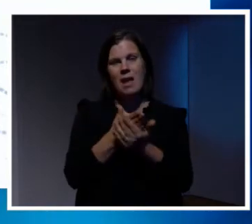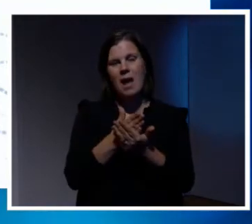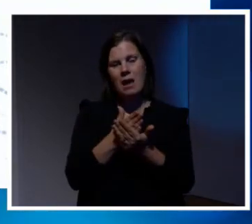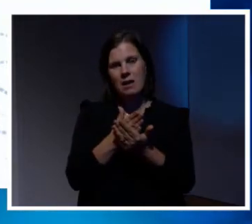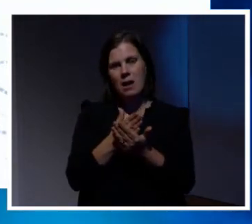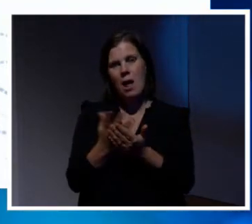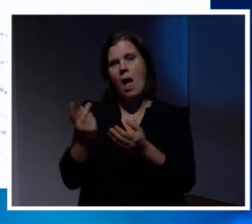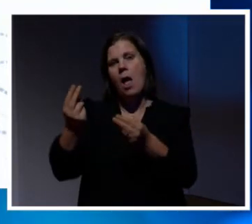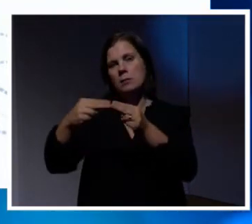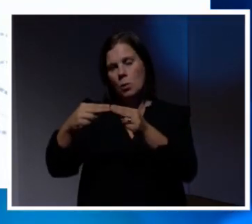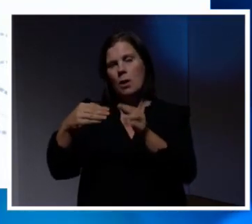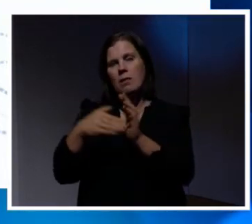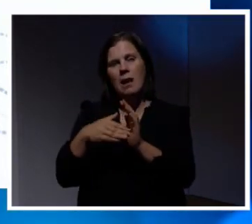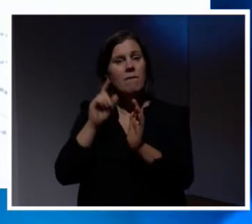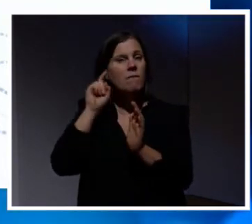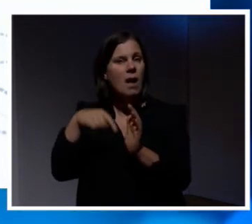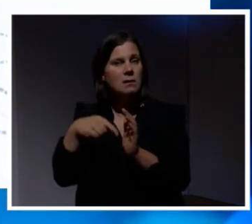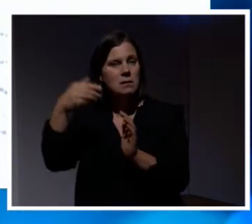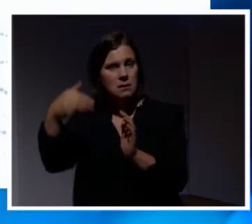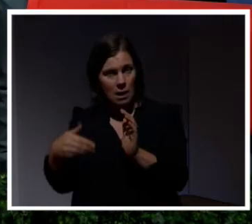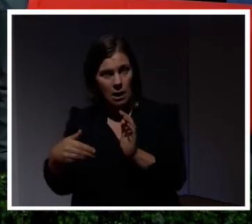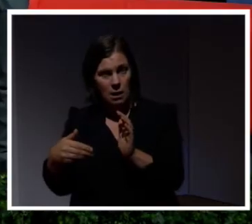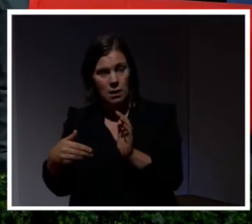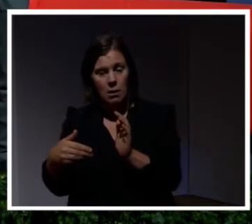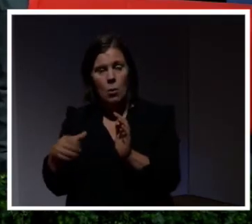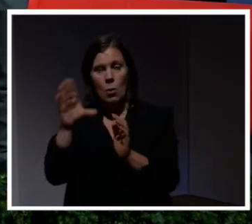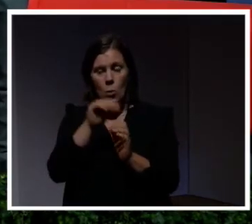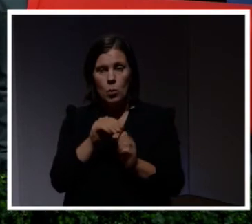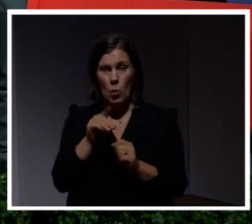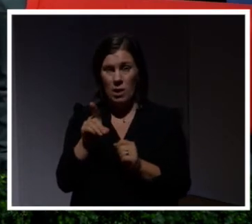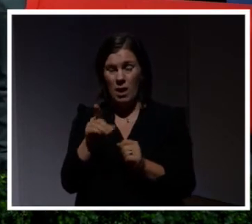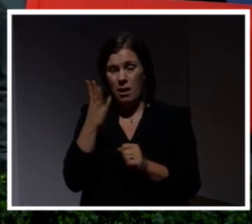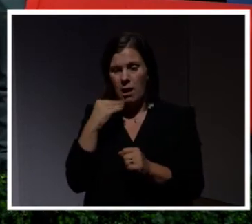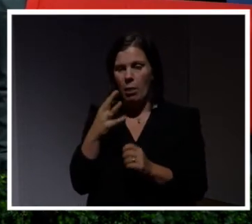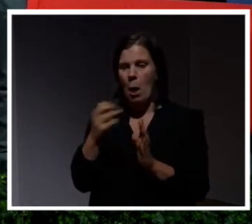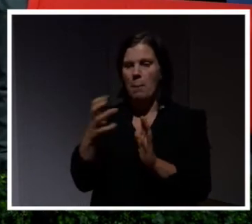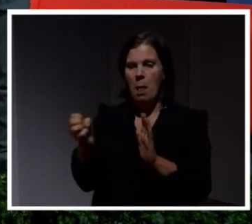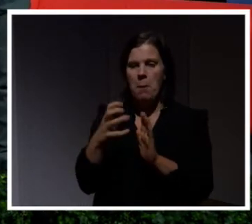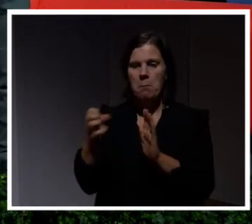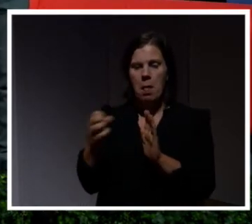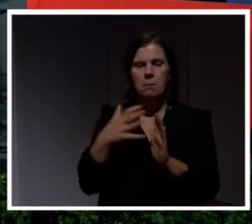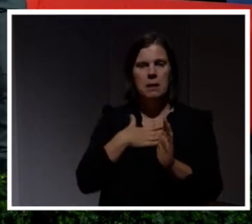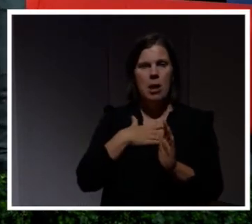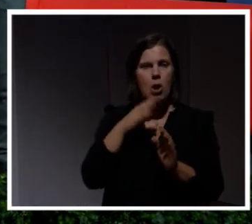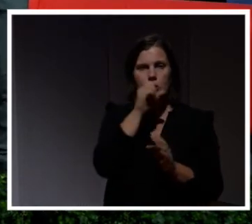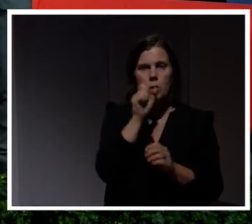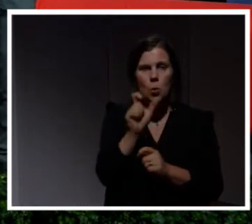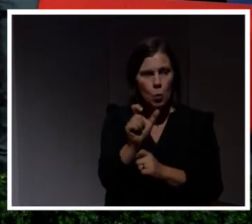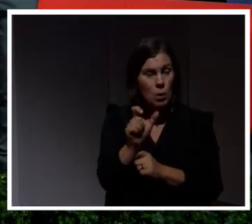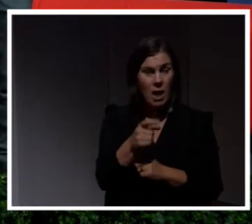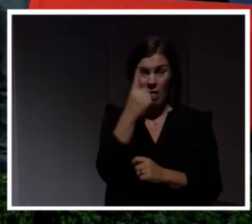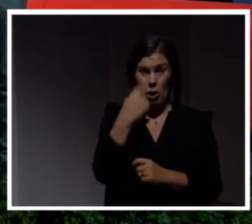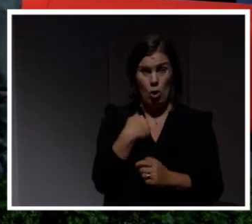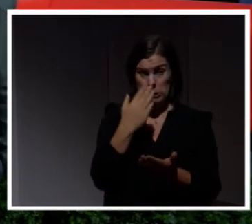en falsk sajt. Och då är sajten någonting som kan kapa mina lösenord utan problem i alla fall. Det enda jag